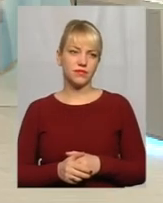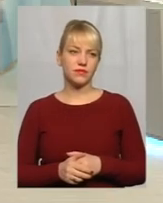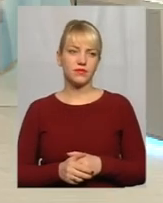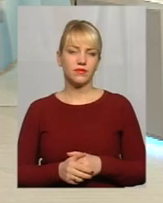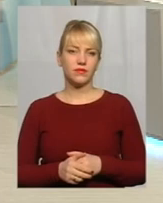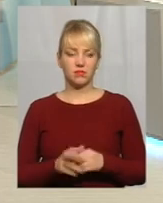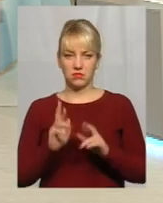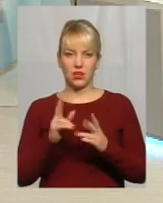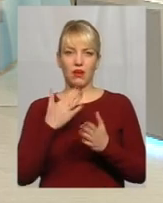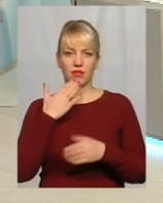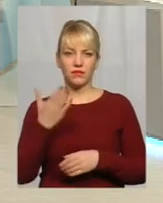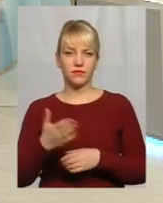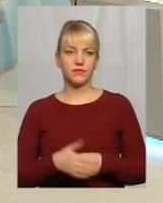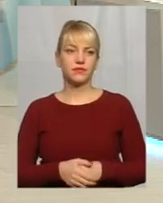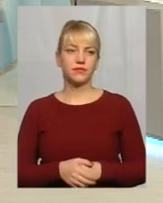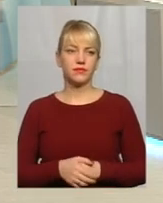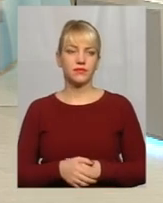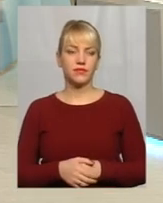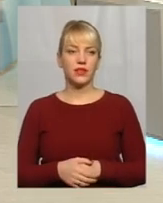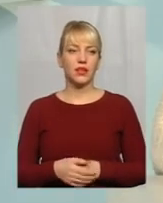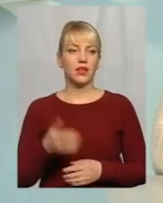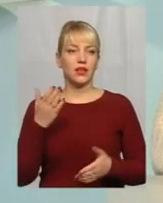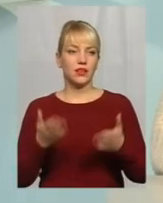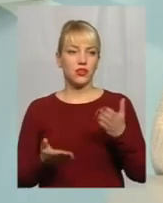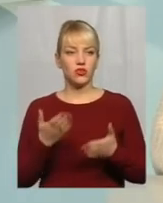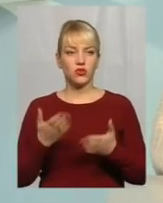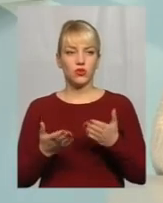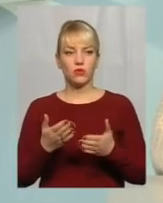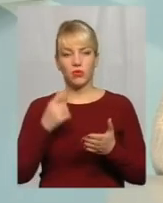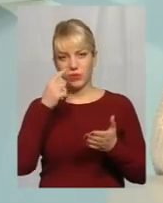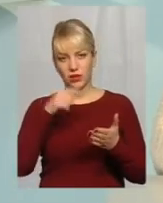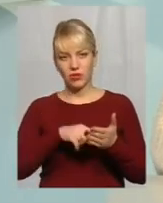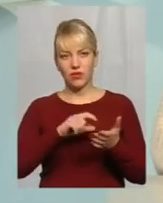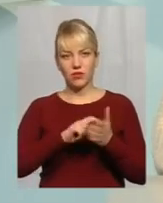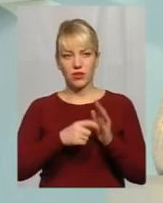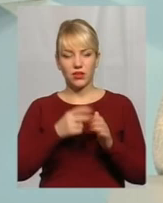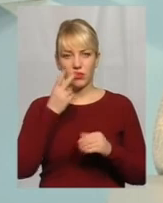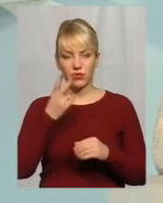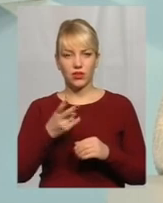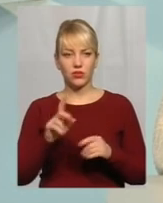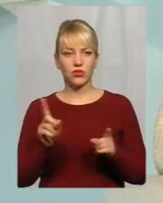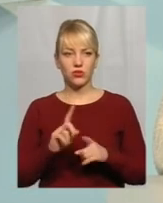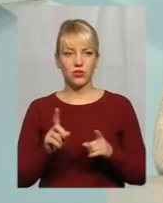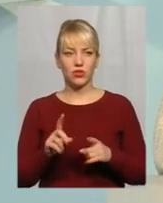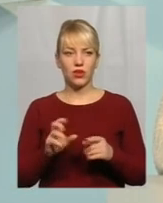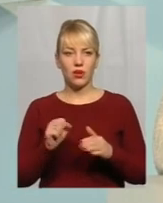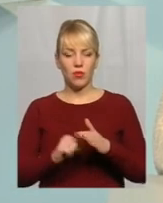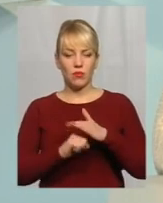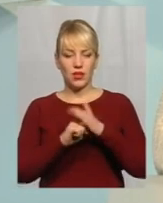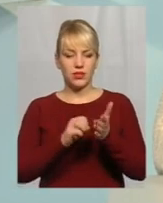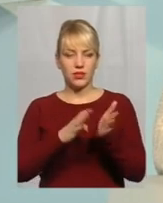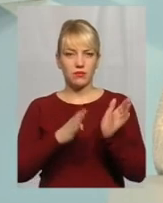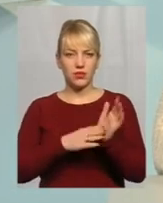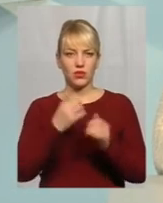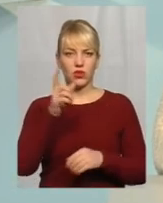Яким чином? Ну, якщо попадають в квартиру, видно, що по базі прописана одна